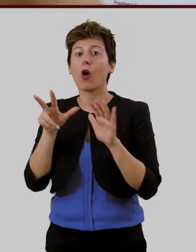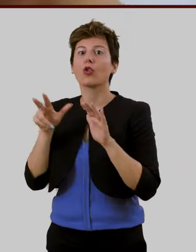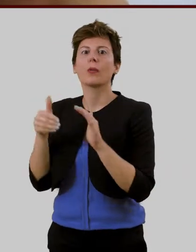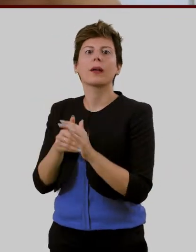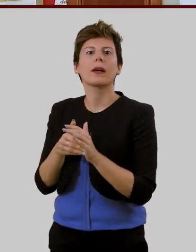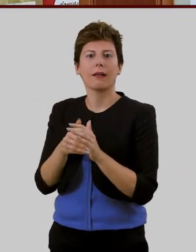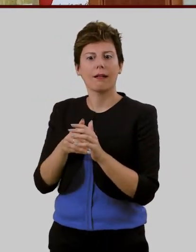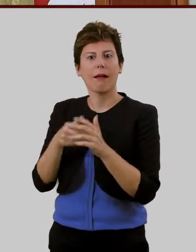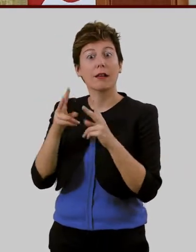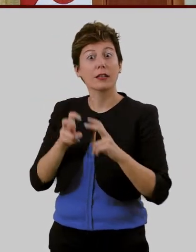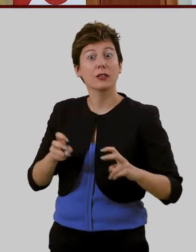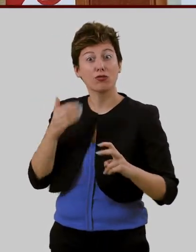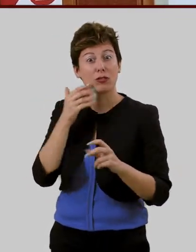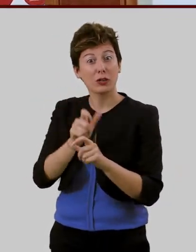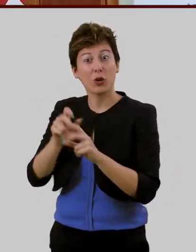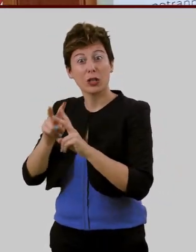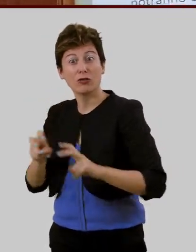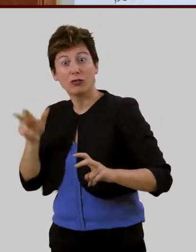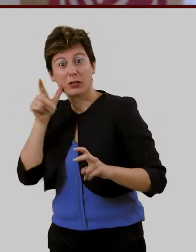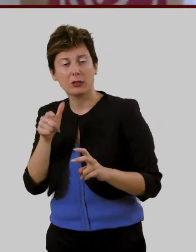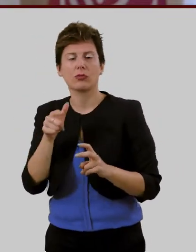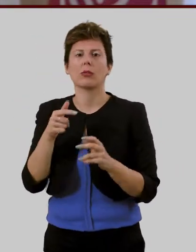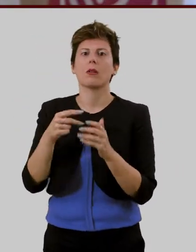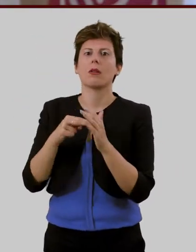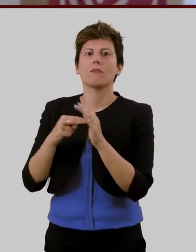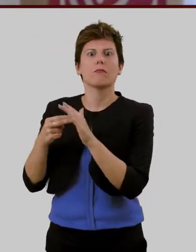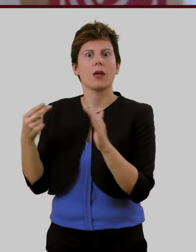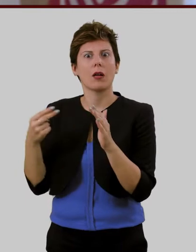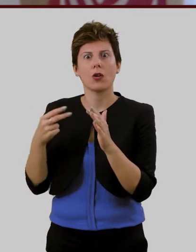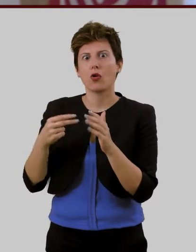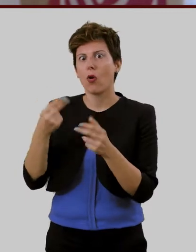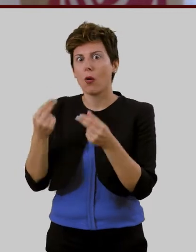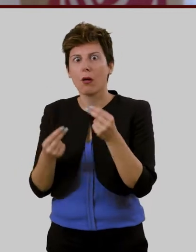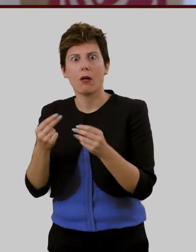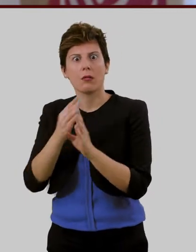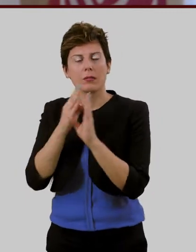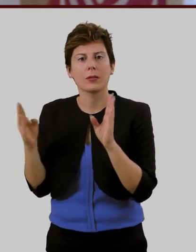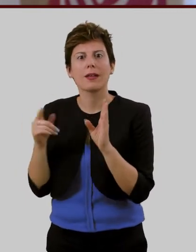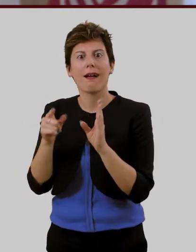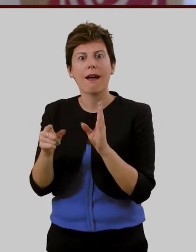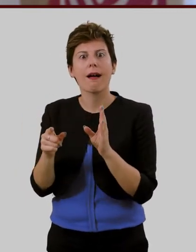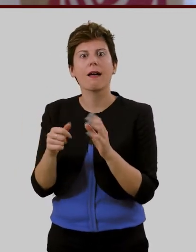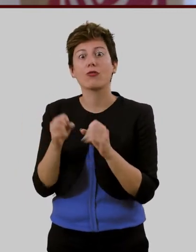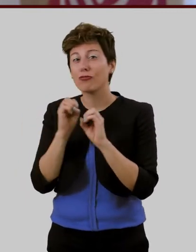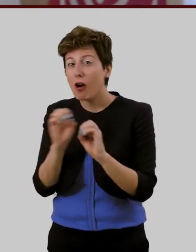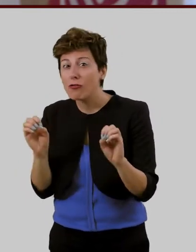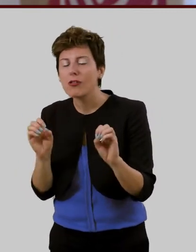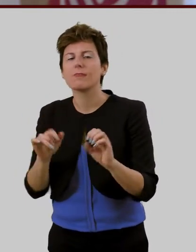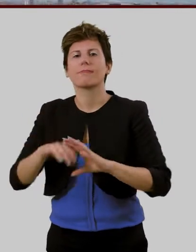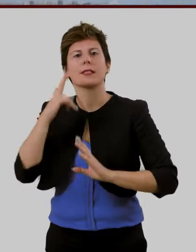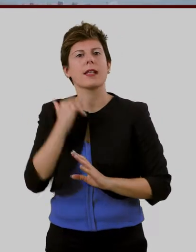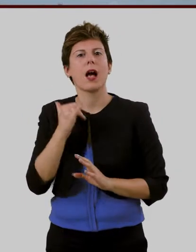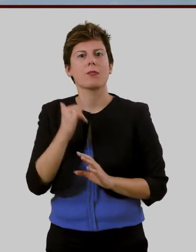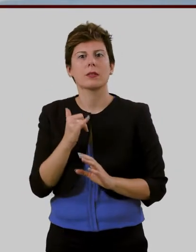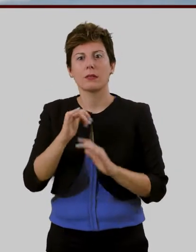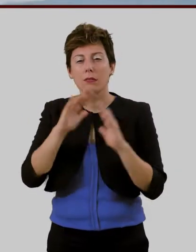e personale tecnico amministrativo bibliotecario la sapienza è una delle più importanti realtà universitarie in italia nel mondo